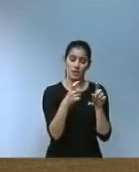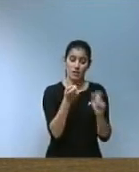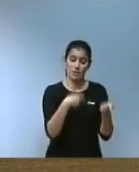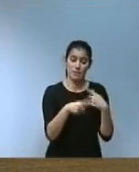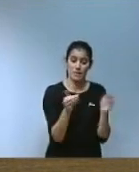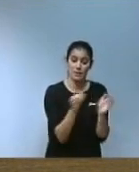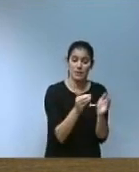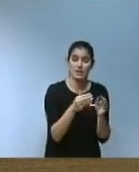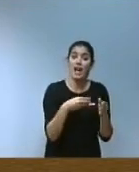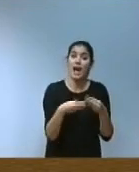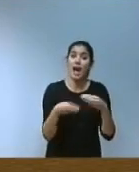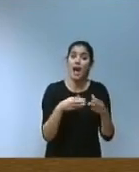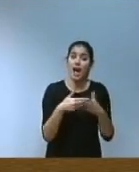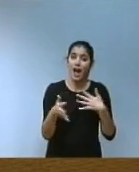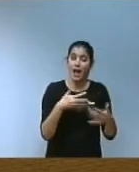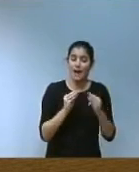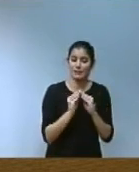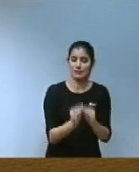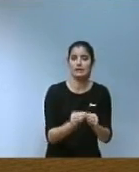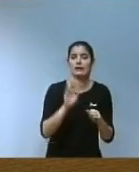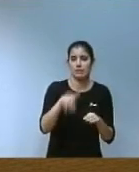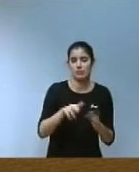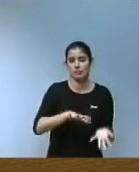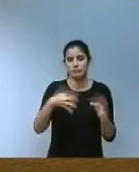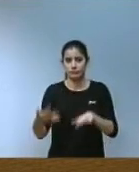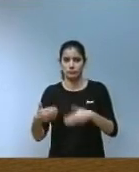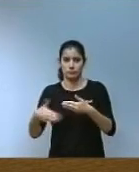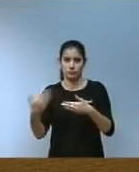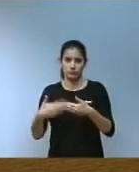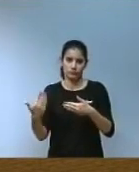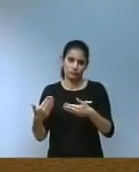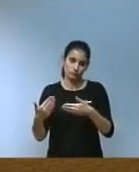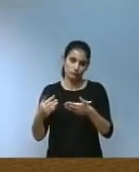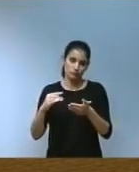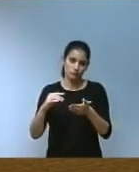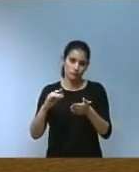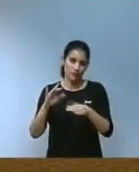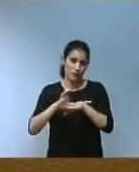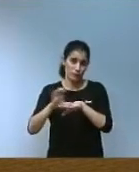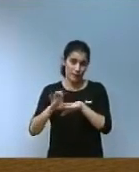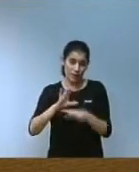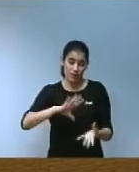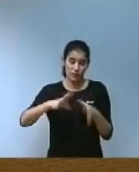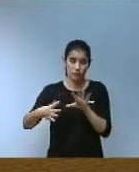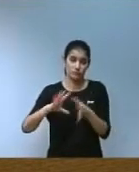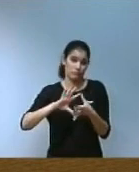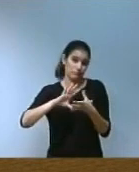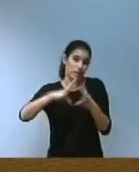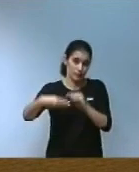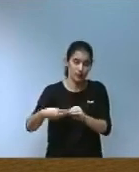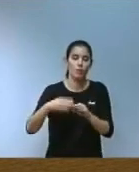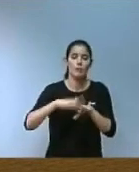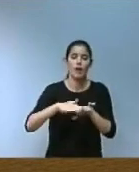que té com a objectiu accelerar la transformació digital del comerç minorista i l'artesania difonent els avantatges del comerç